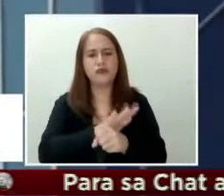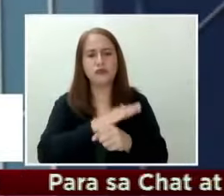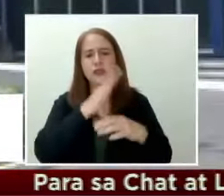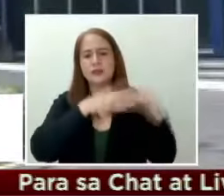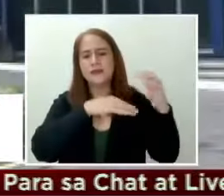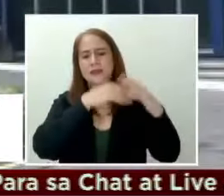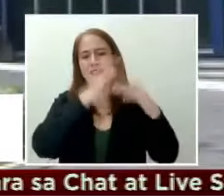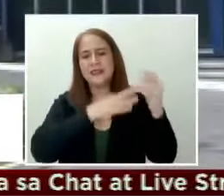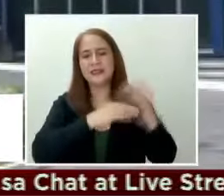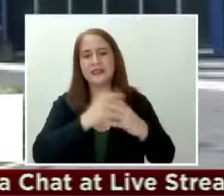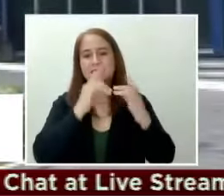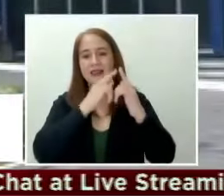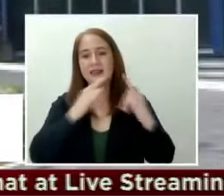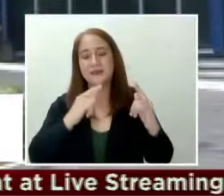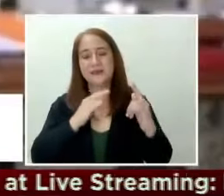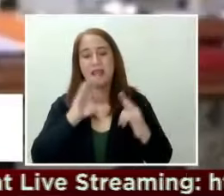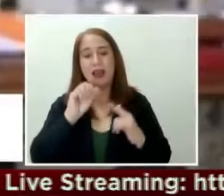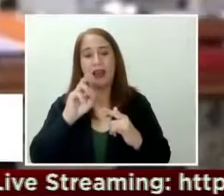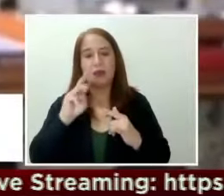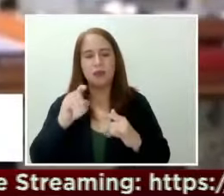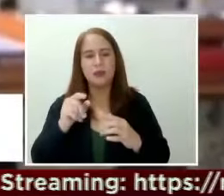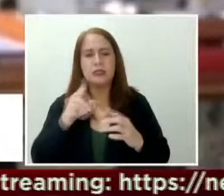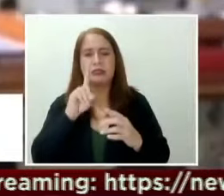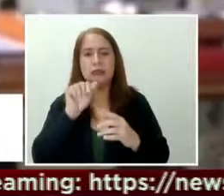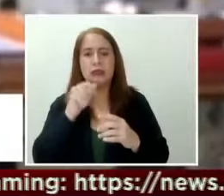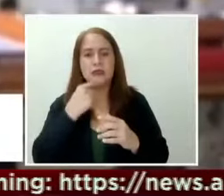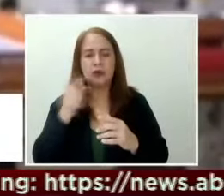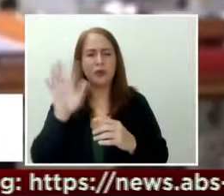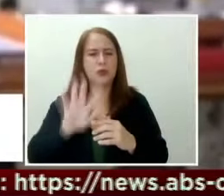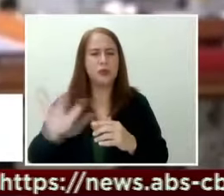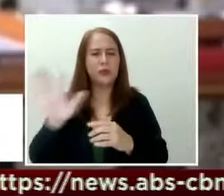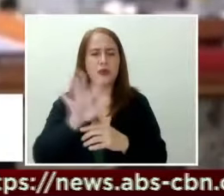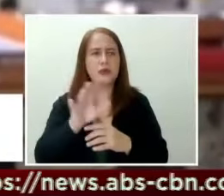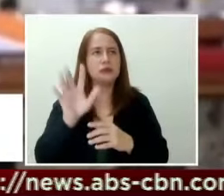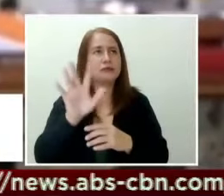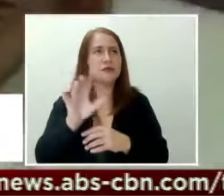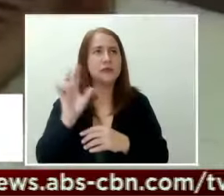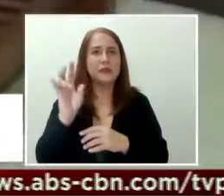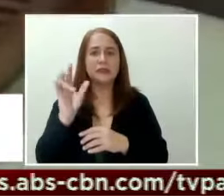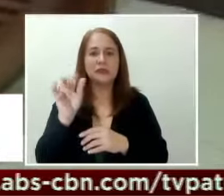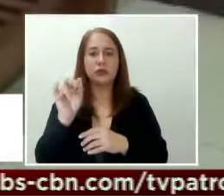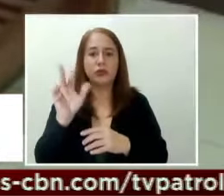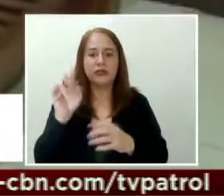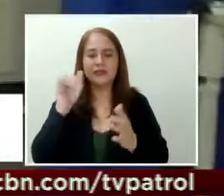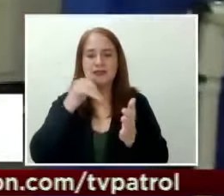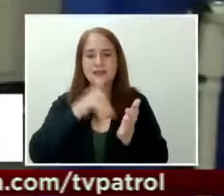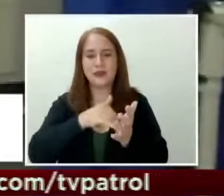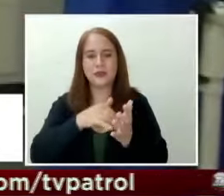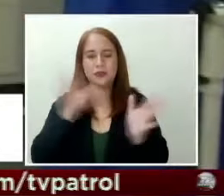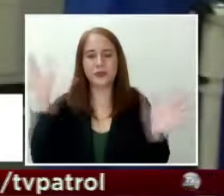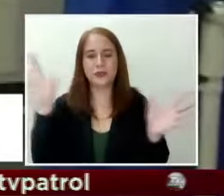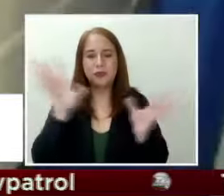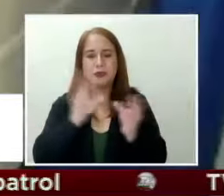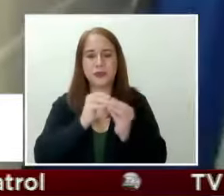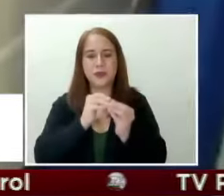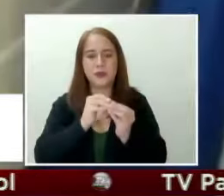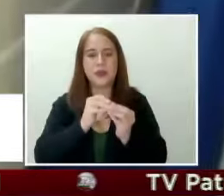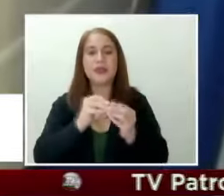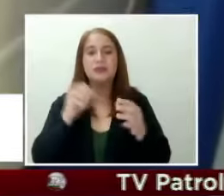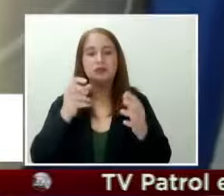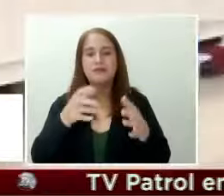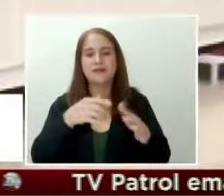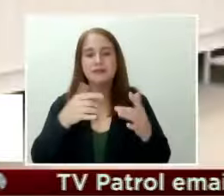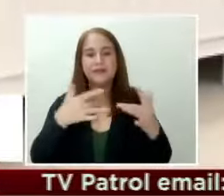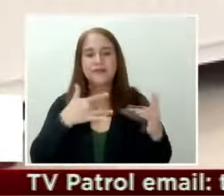Campo Crame. Sa datos ng PNP, nasa mahigit na 13,000 na ang kabuang bilang ng tinamaan ng COVID